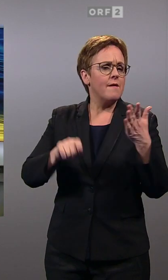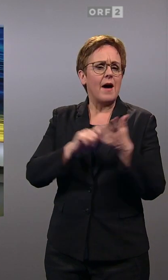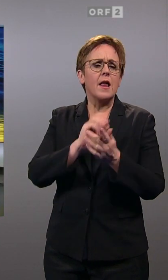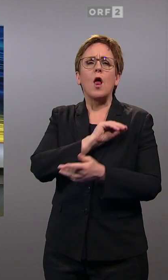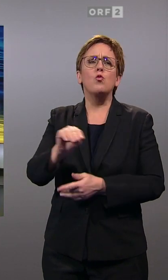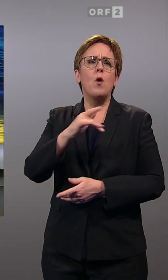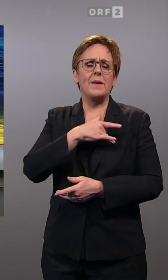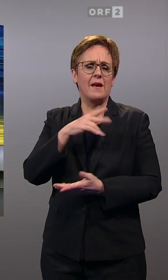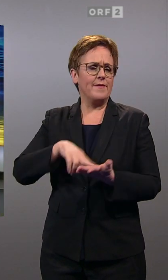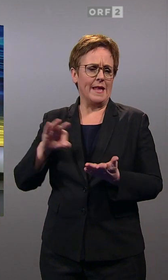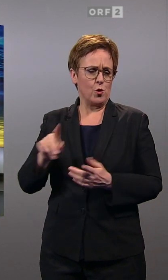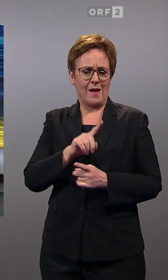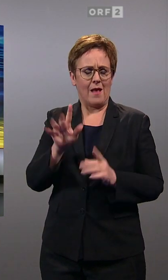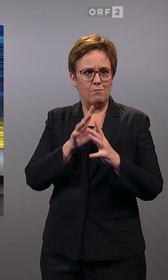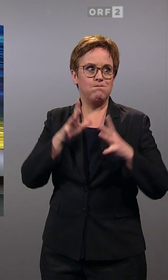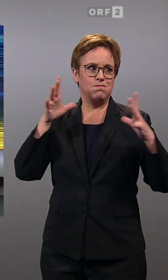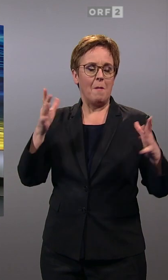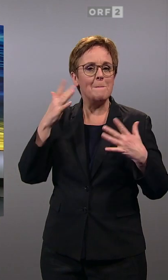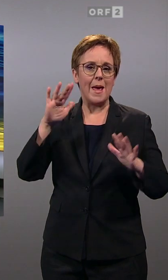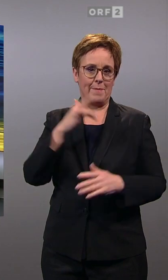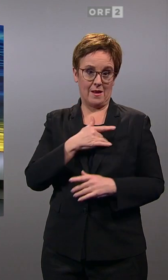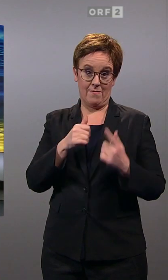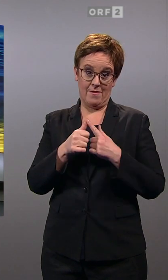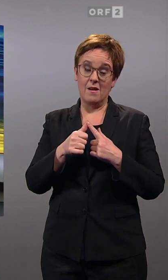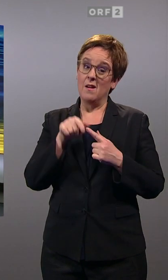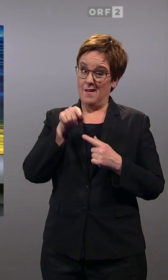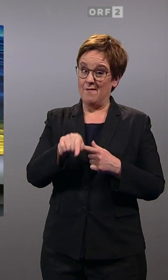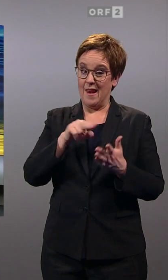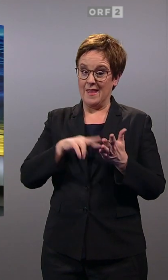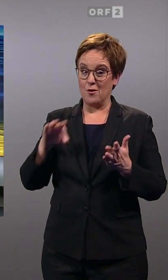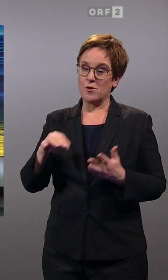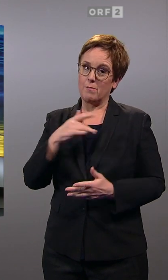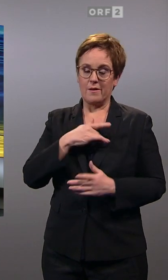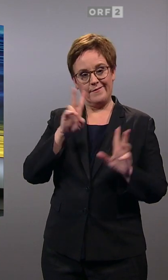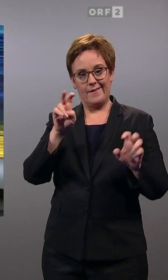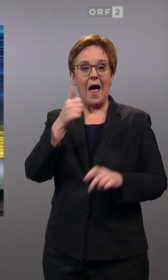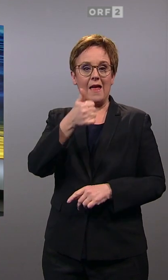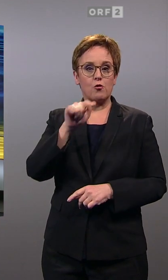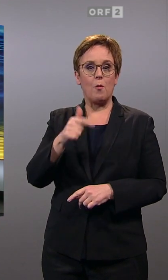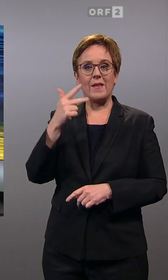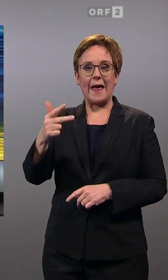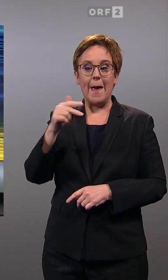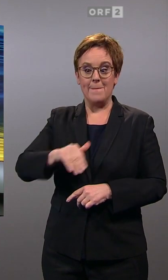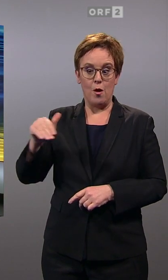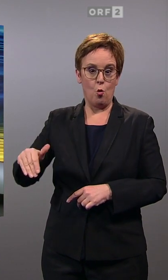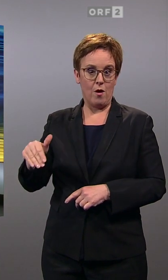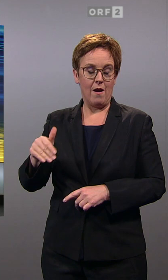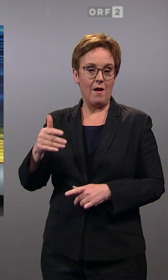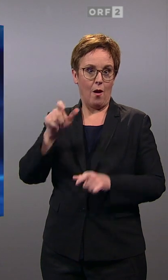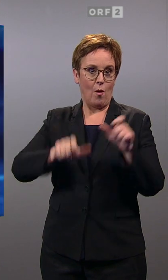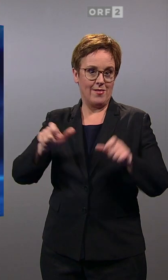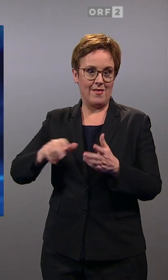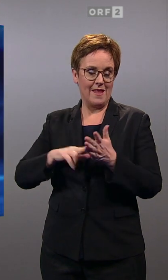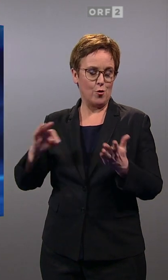Landes hinausgeht. Schon einmal deswegen, weil 1,3 Millionen Menschen eine große Grundgesamtheit für den Stimmungstest sind,